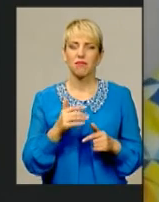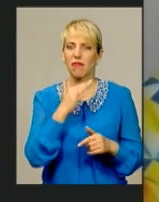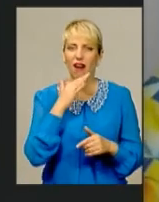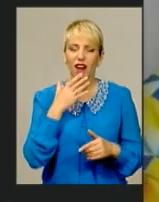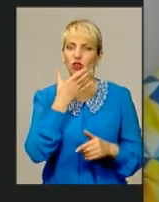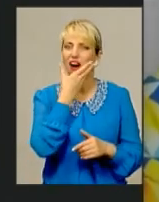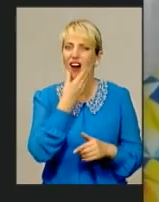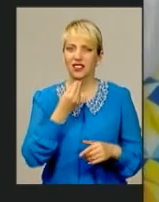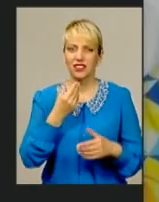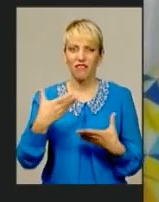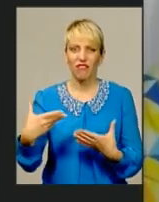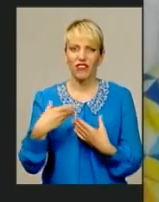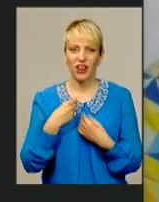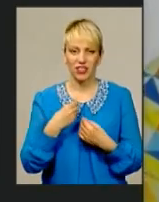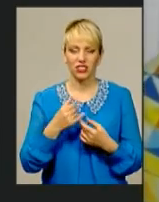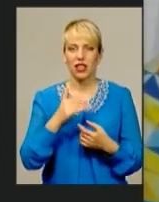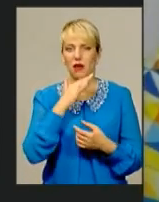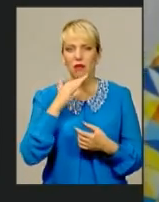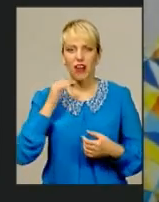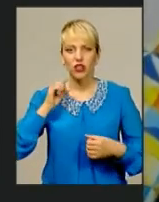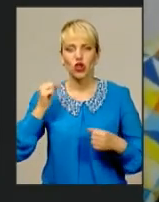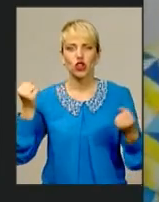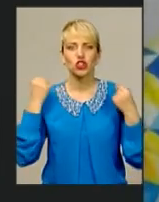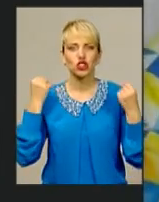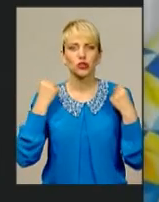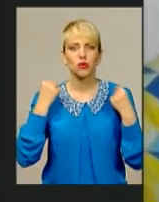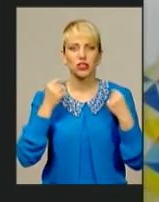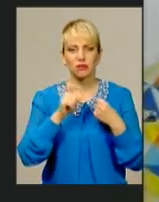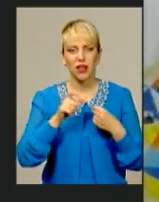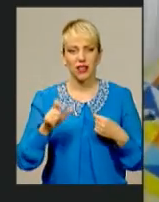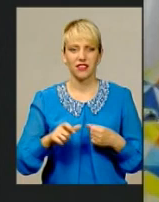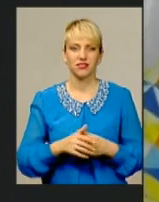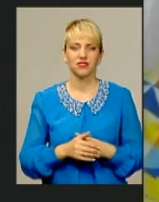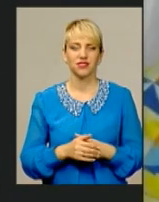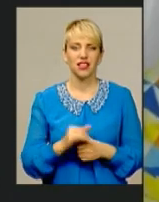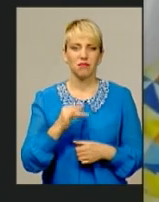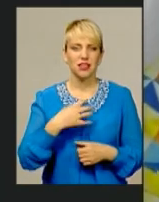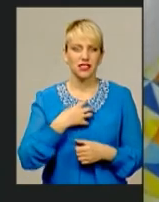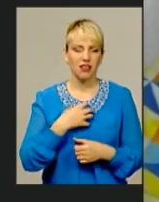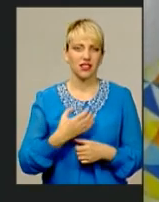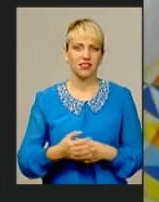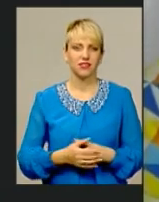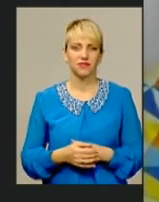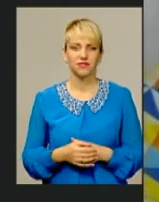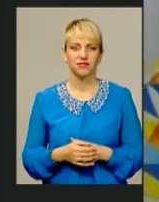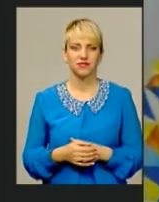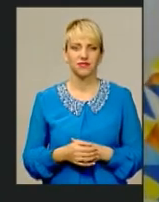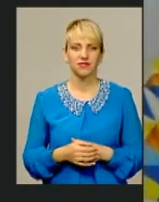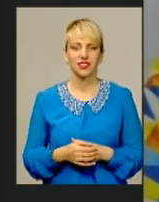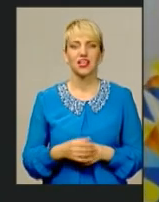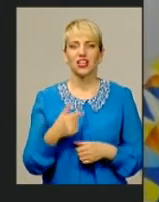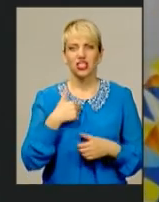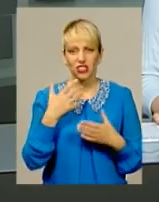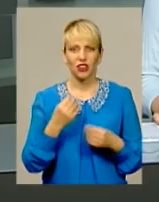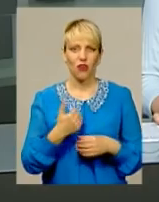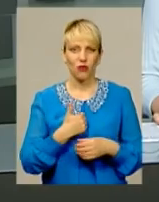остальних спортсменів. Ми надіємося, що ми надіють ще медальки. І ми дуже цього хочемо.